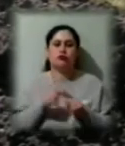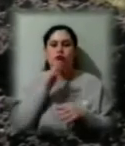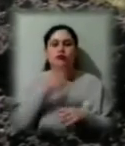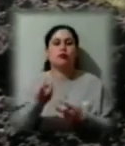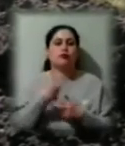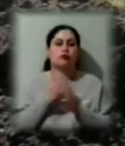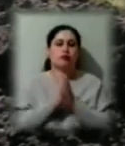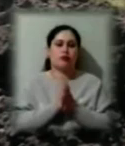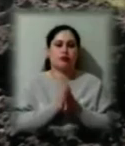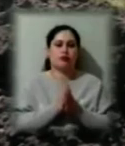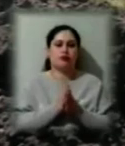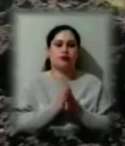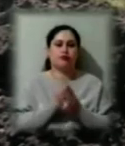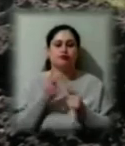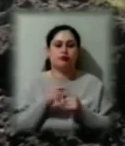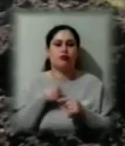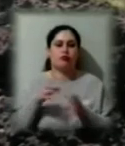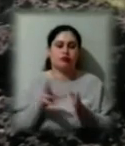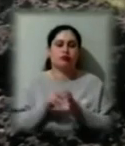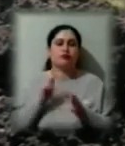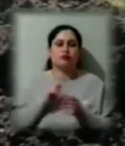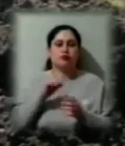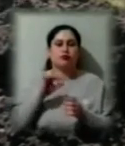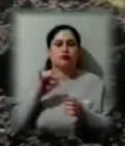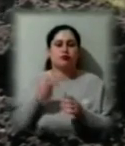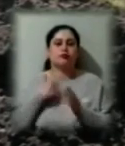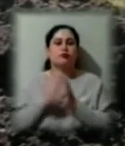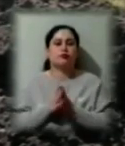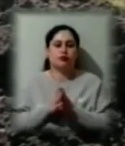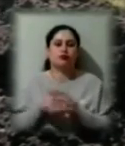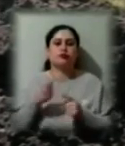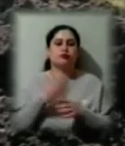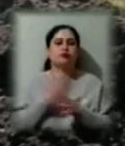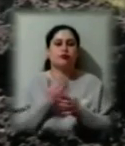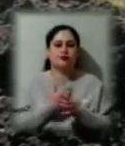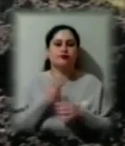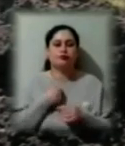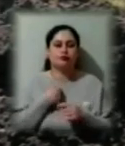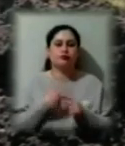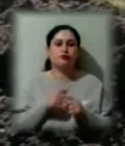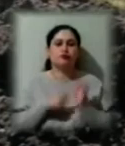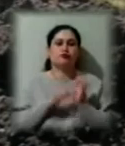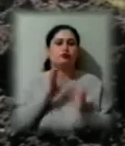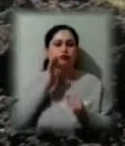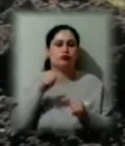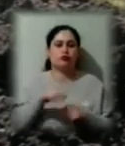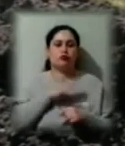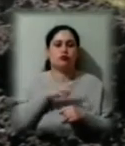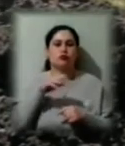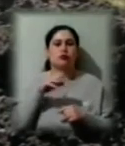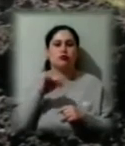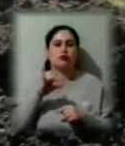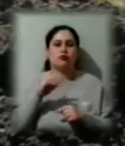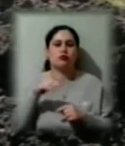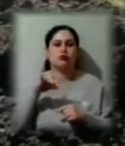відпрацював з місцевими підприємцями, попросив їх допомогти. І з шостої ранки тут була техніка, трактори. Ми, звісно,